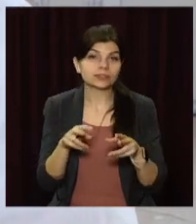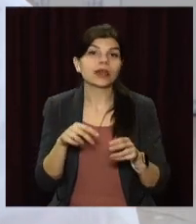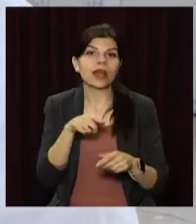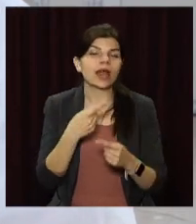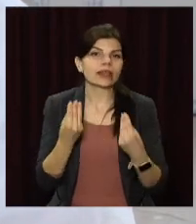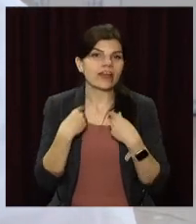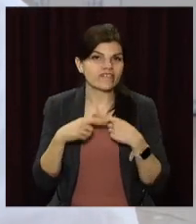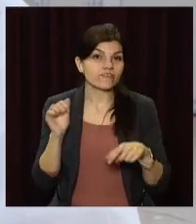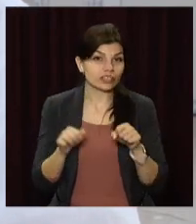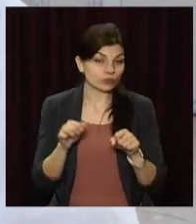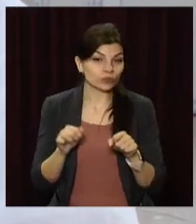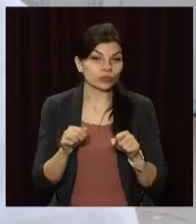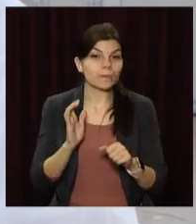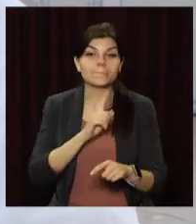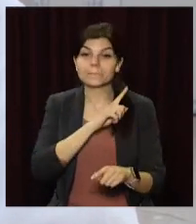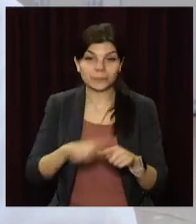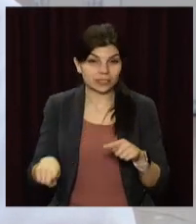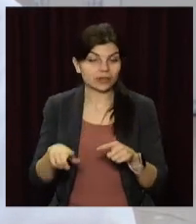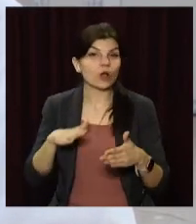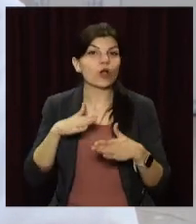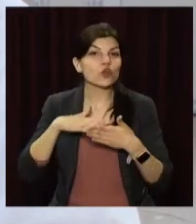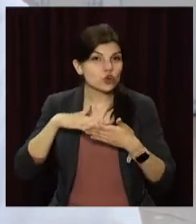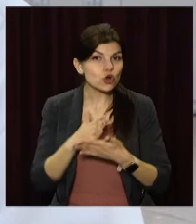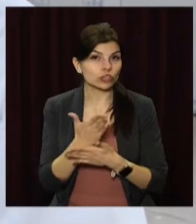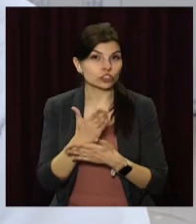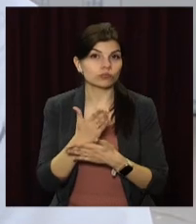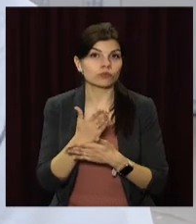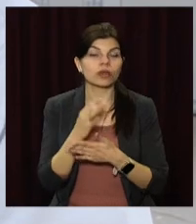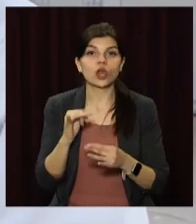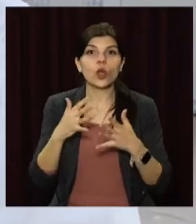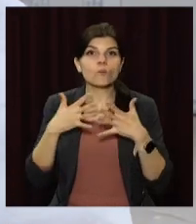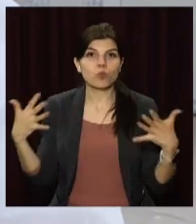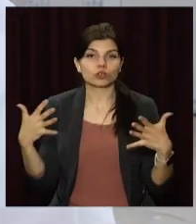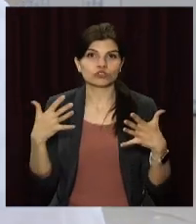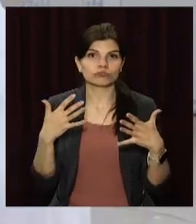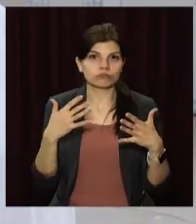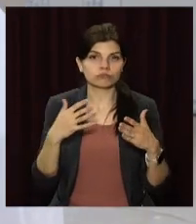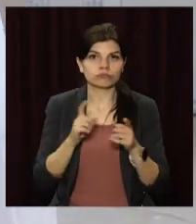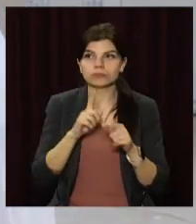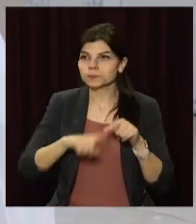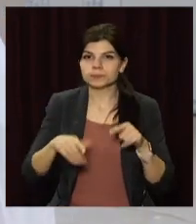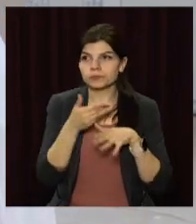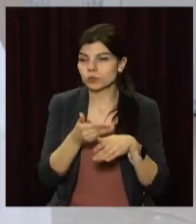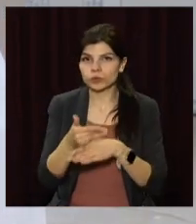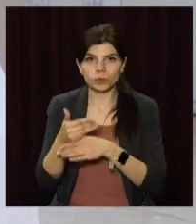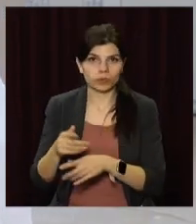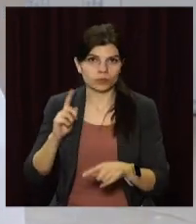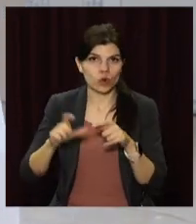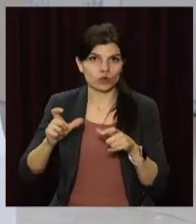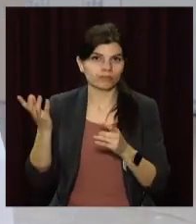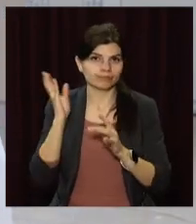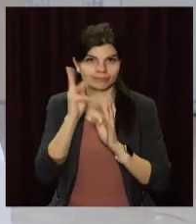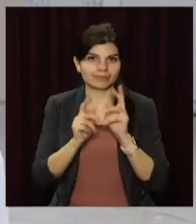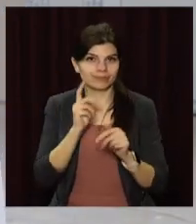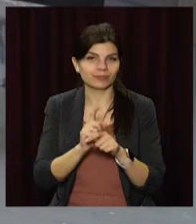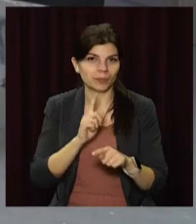можливість швидкою, качікою і в великих об'ємах додати медичну допомогу